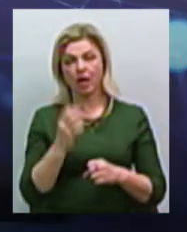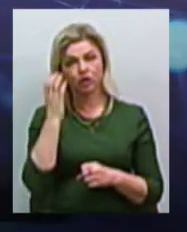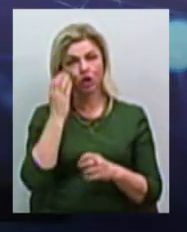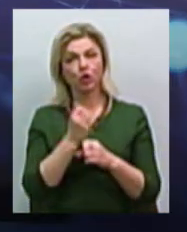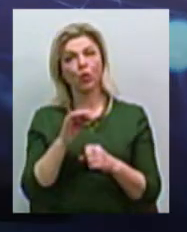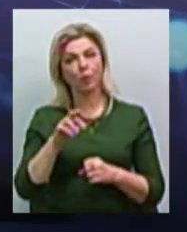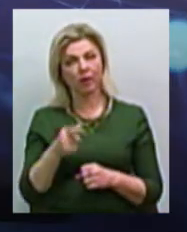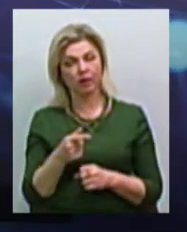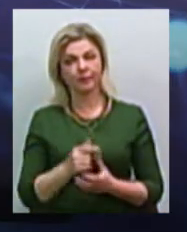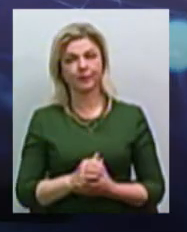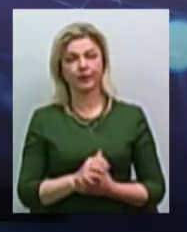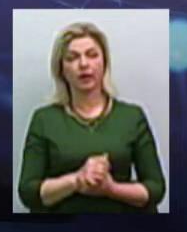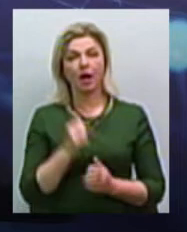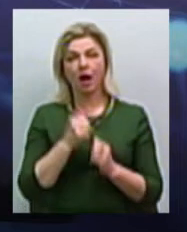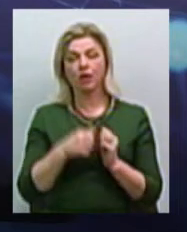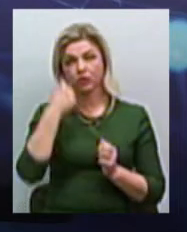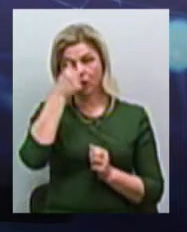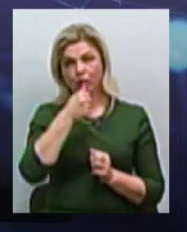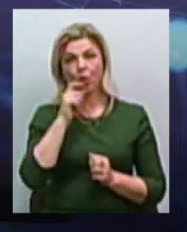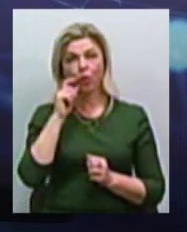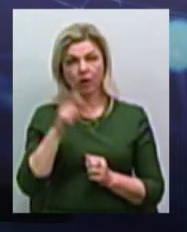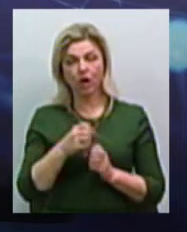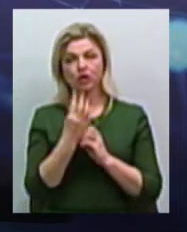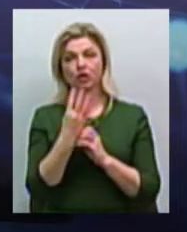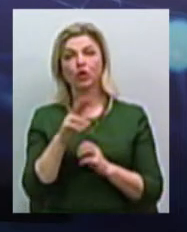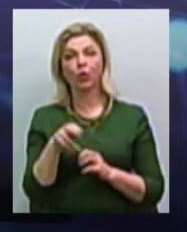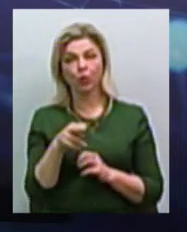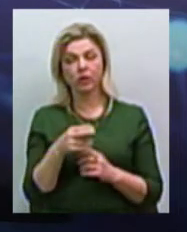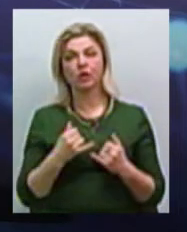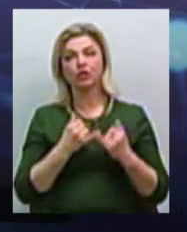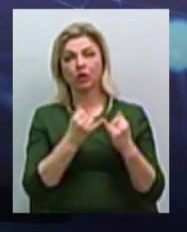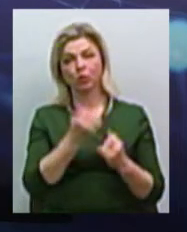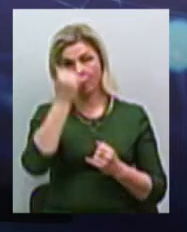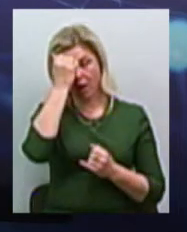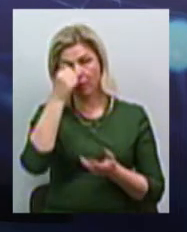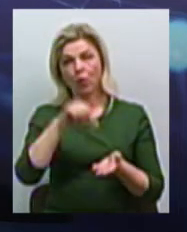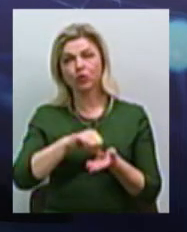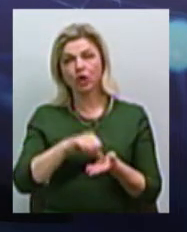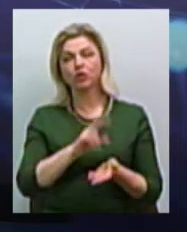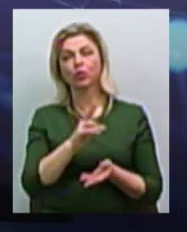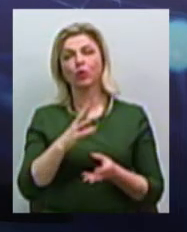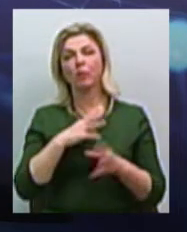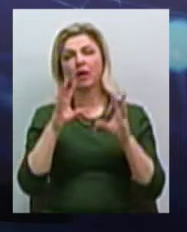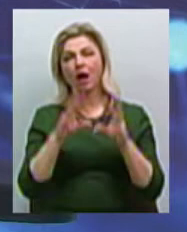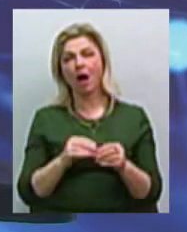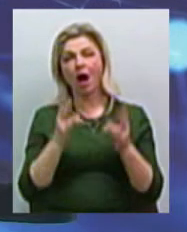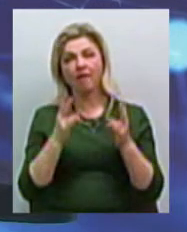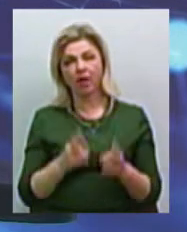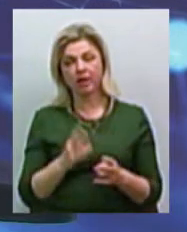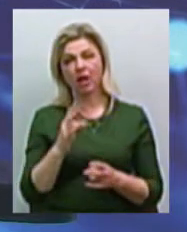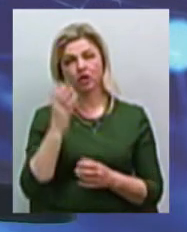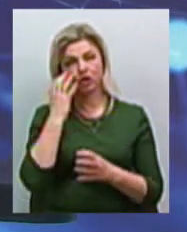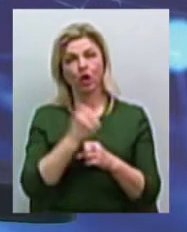електростанції. Щорічно в Україні 14 грудня вшановують пам'ять учасників ліквідації наслідків аварії на